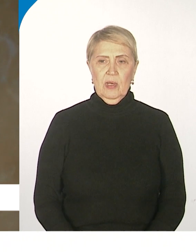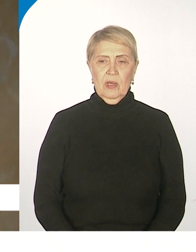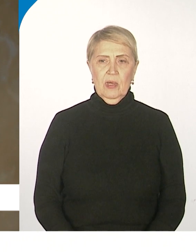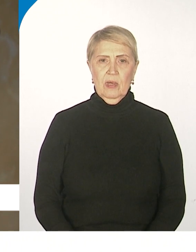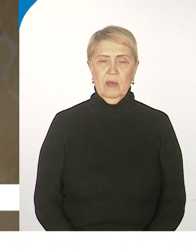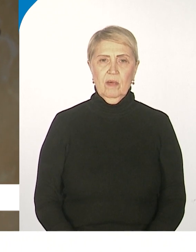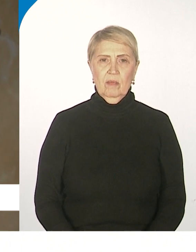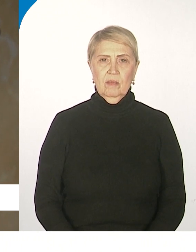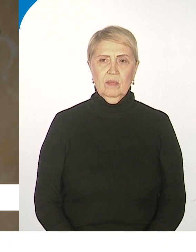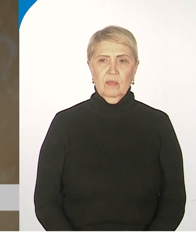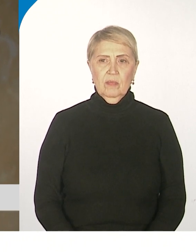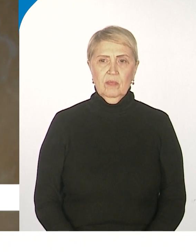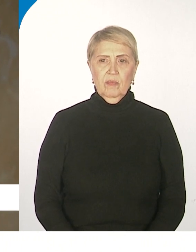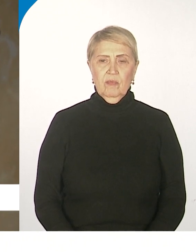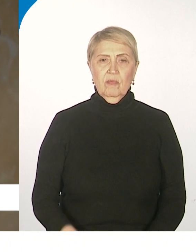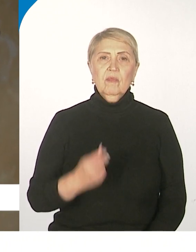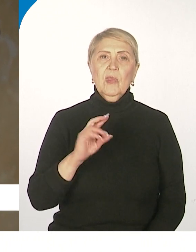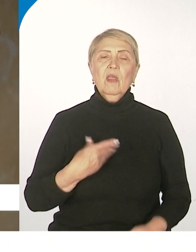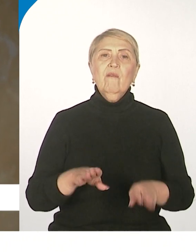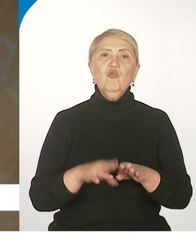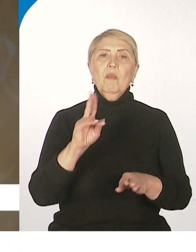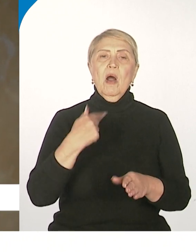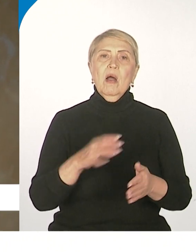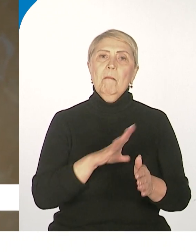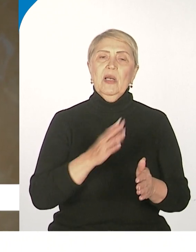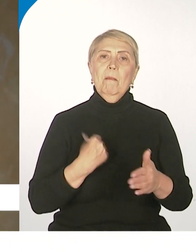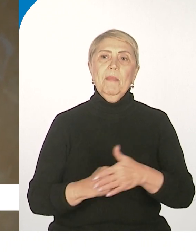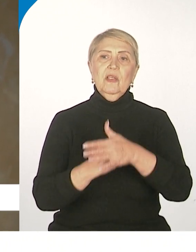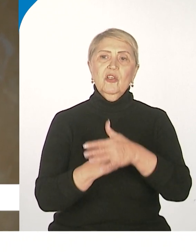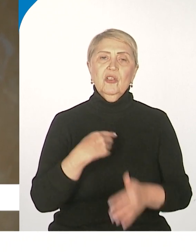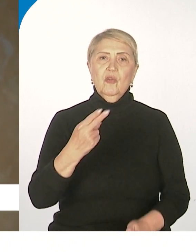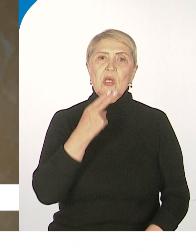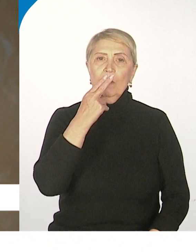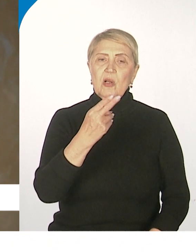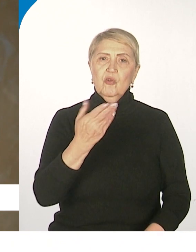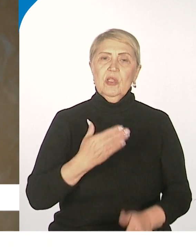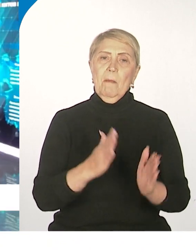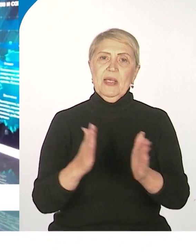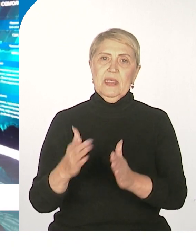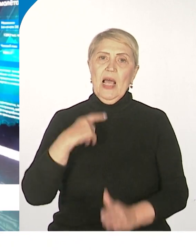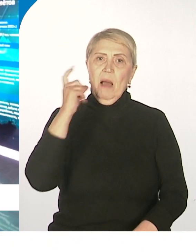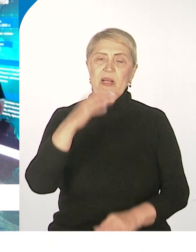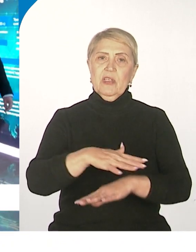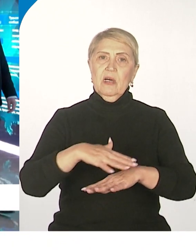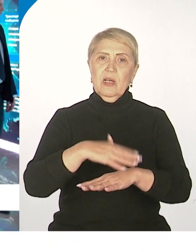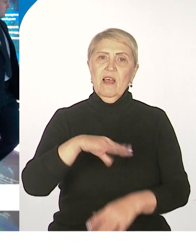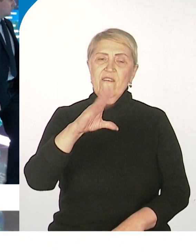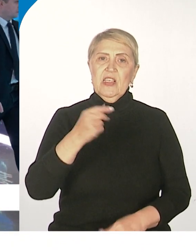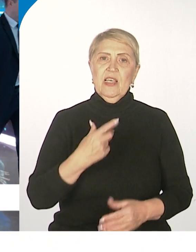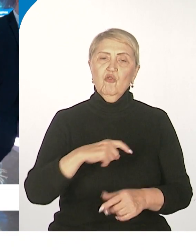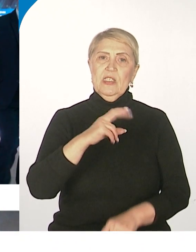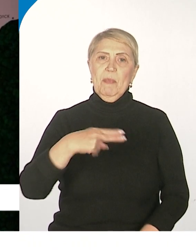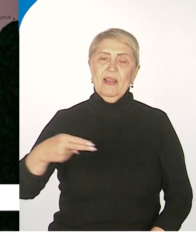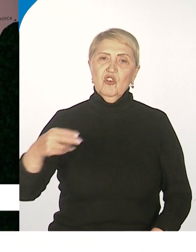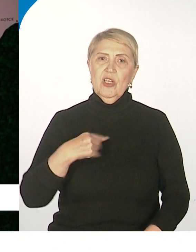эмпатию в том, как были поддержаны запросные позиции Хабаровского края. Все предложения, озвученные